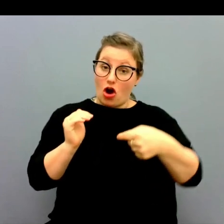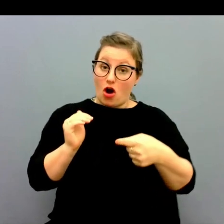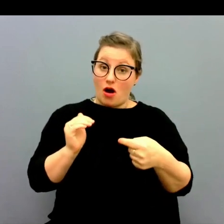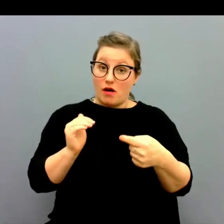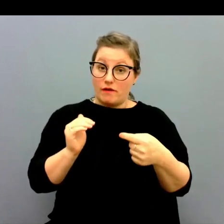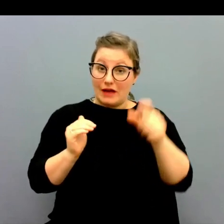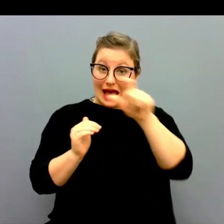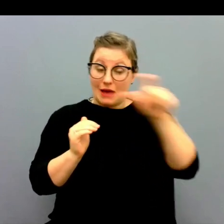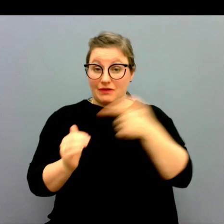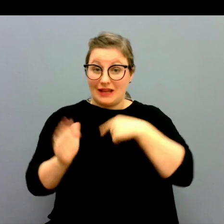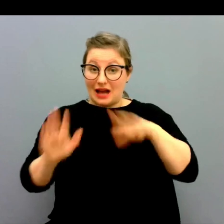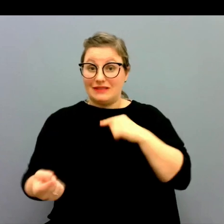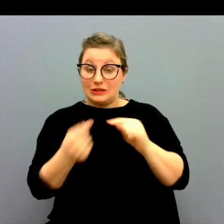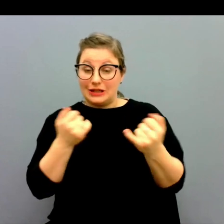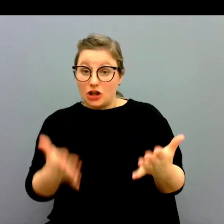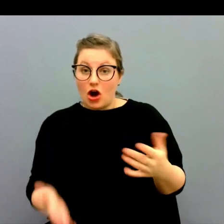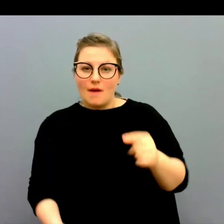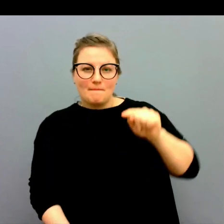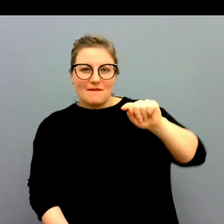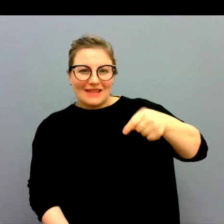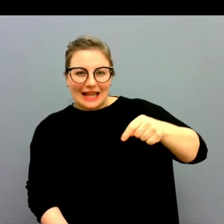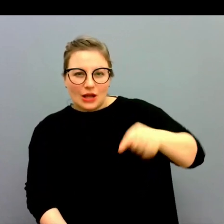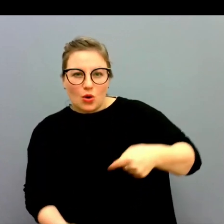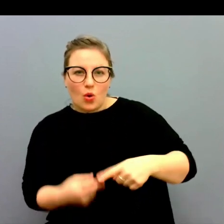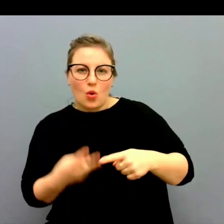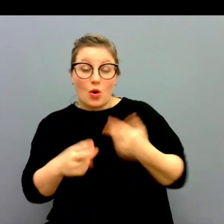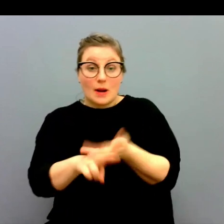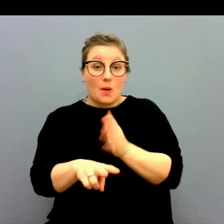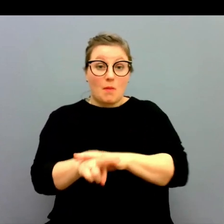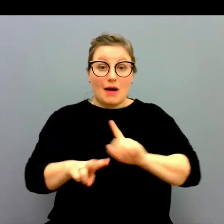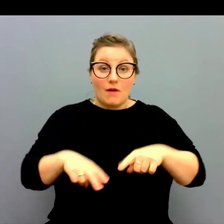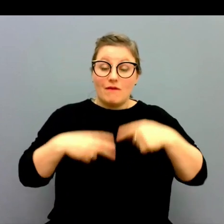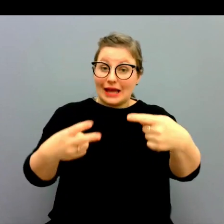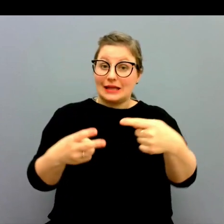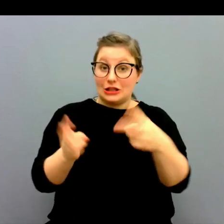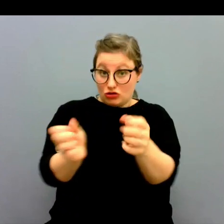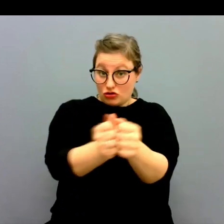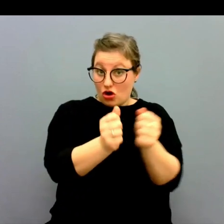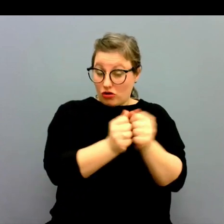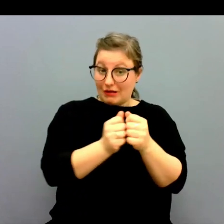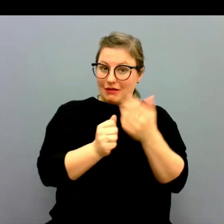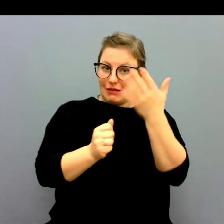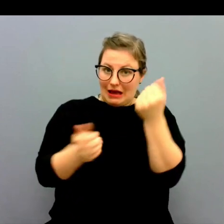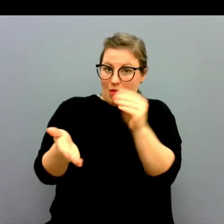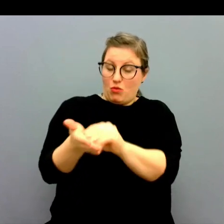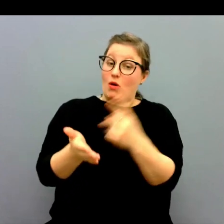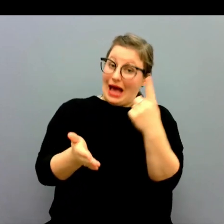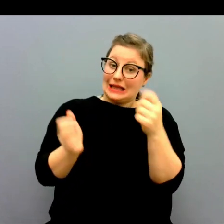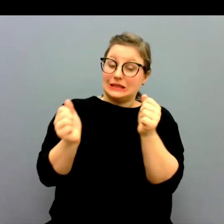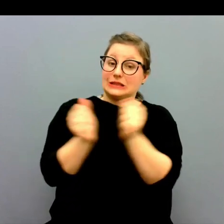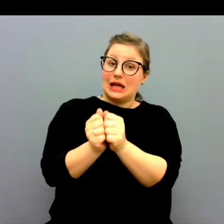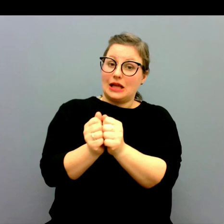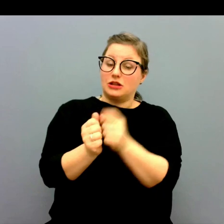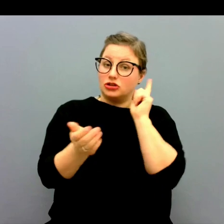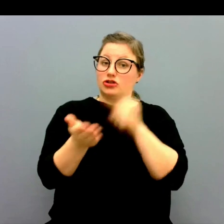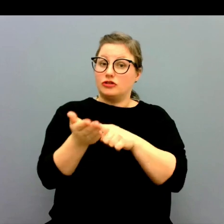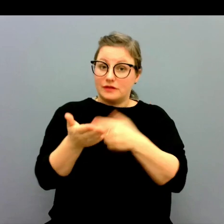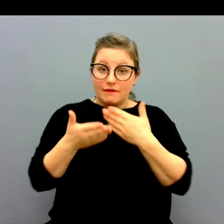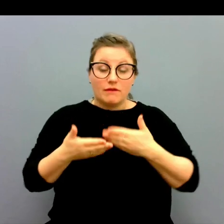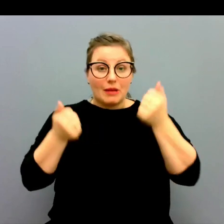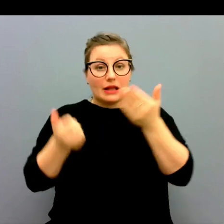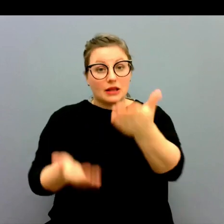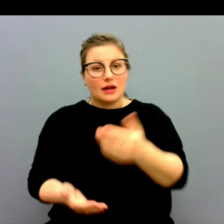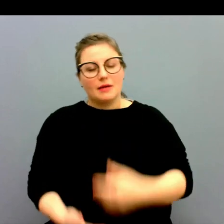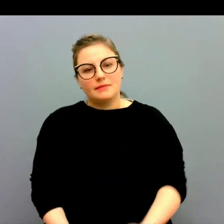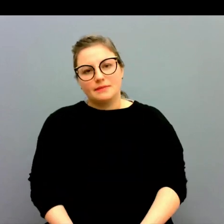på de här frågorna som vi har diskuterat nu? Alltså villkor, kompetensutveckling och så vidare. Kan det vara en väg för att